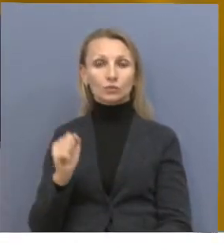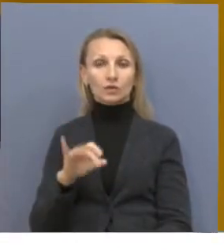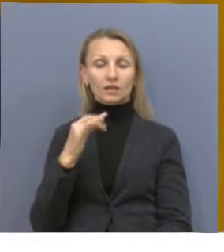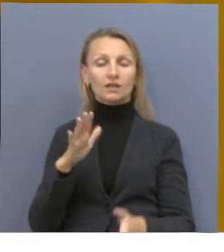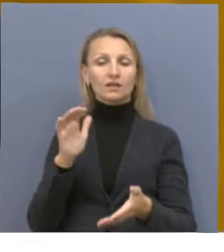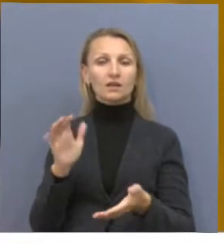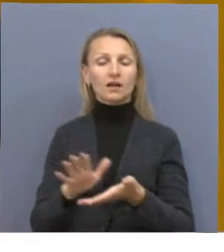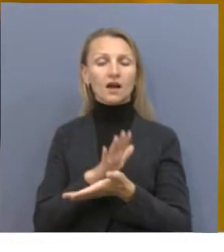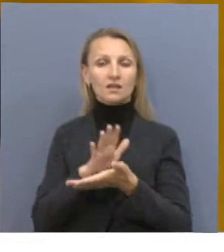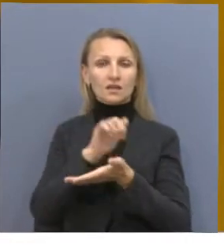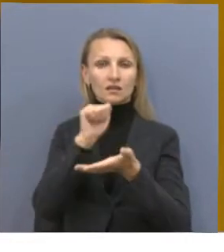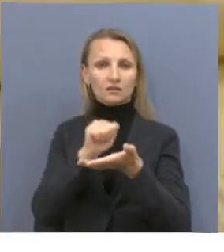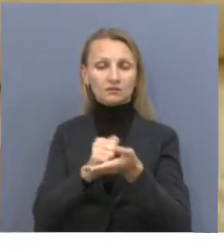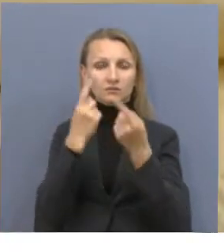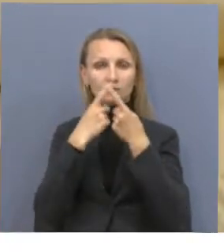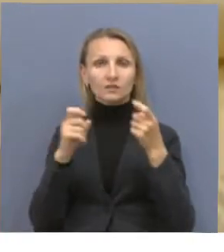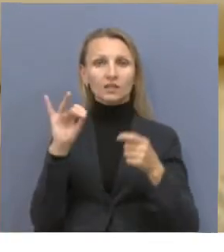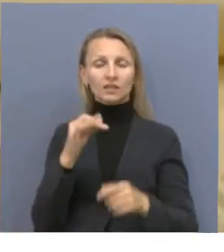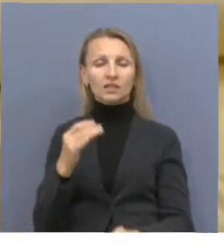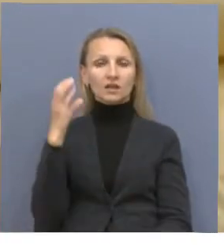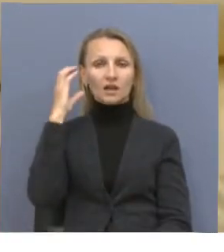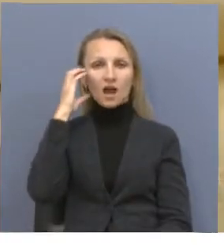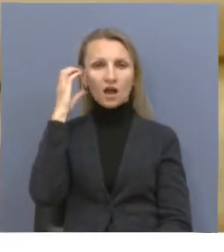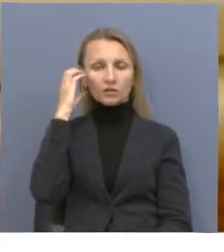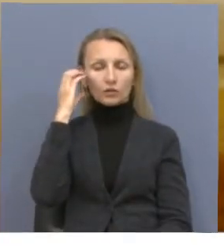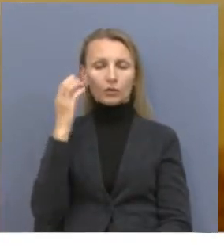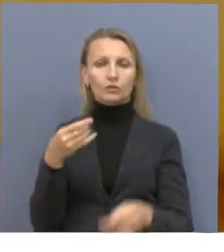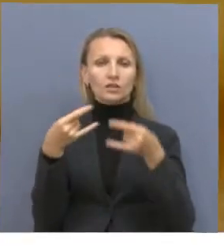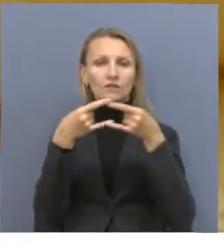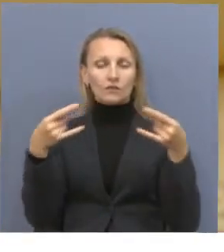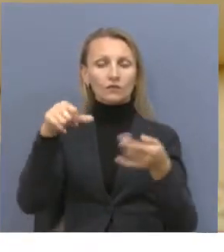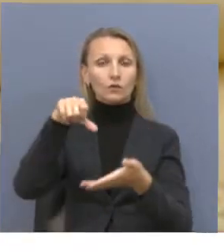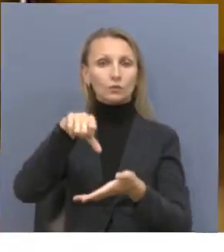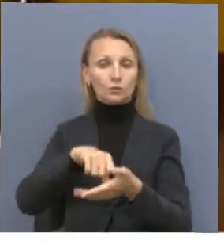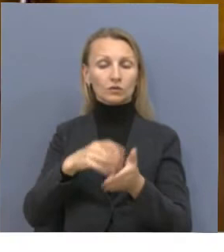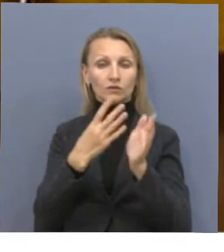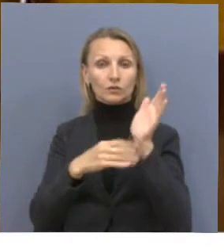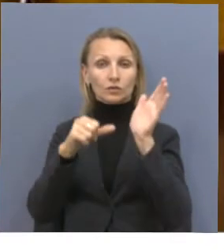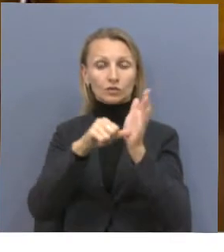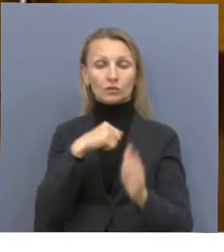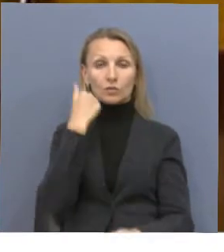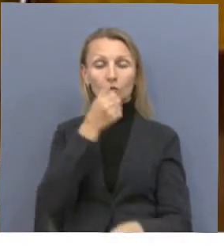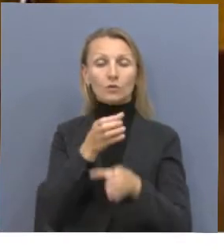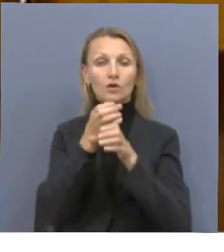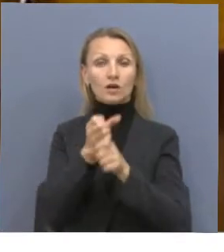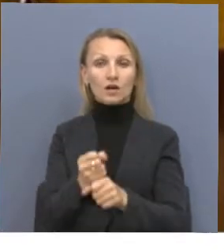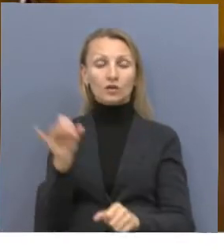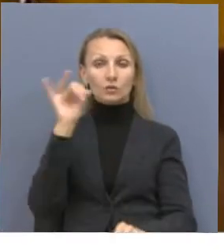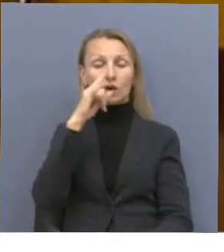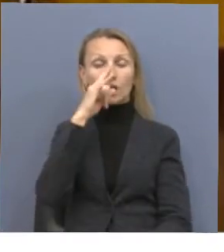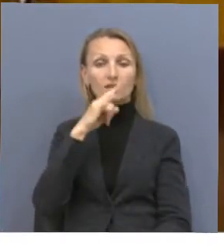публикаций и радиотелевизионных выступлений. Под его общей редакцией в 1996 году издана «Краткая история казахской